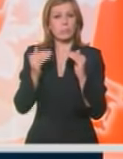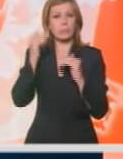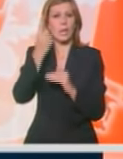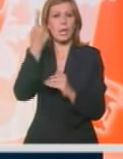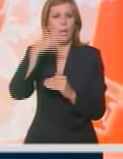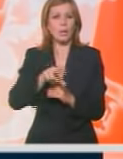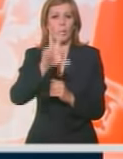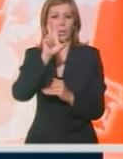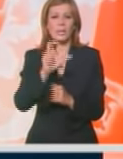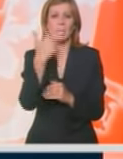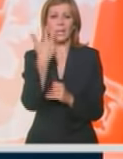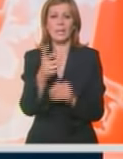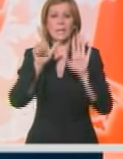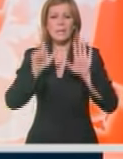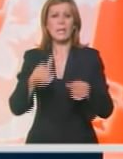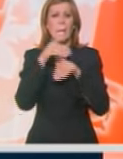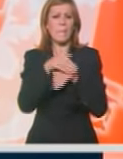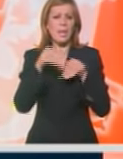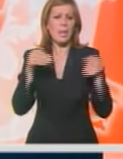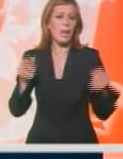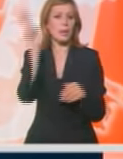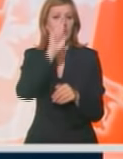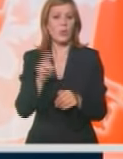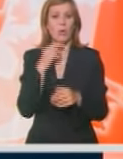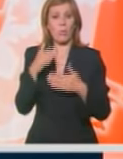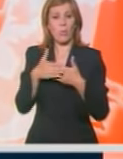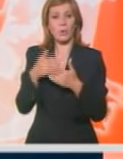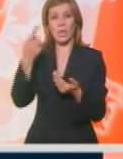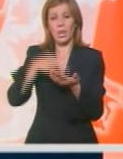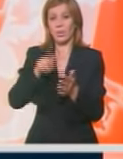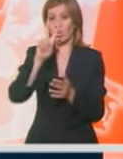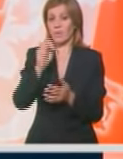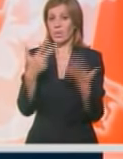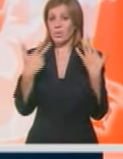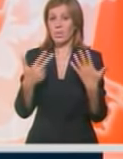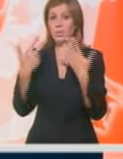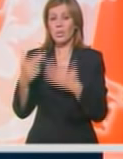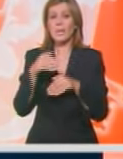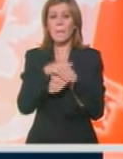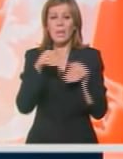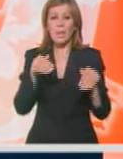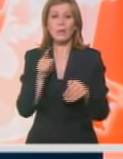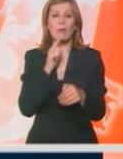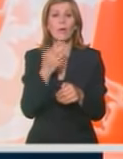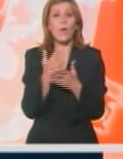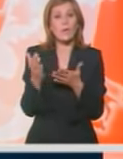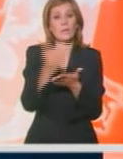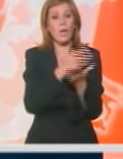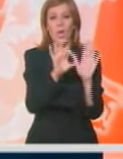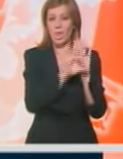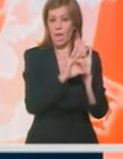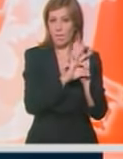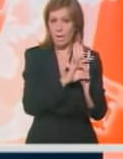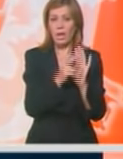1337 milijardi dolara u poređenju sa 1288 milijardi koliko je ostvario Japan.